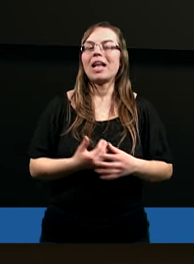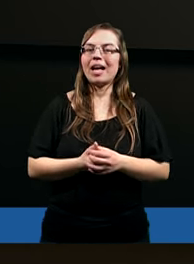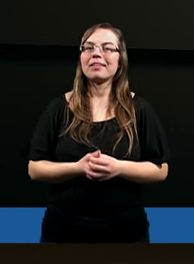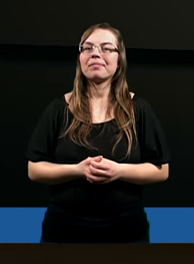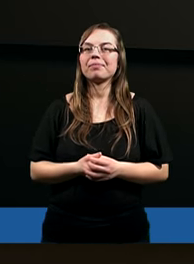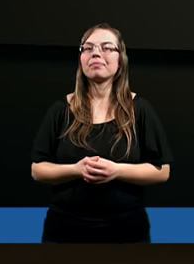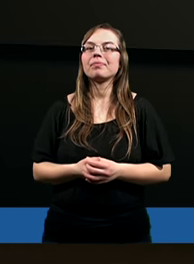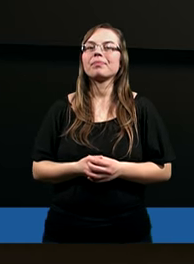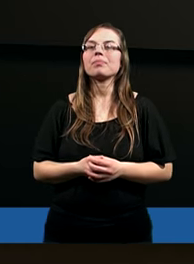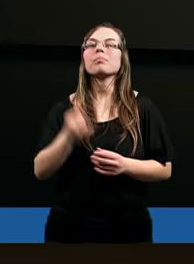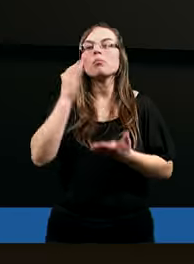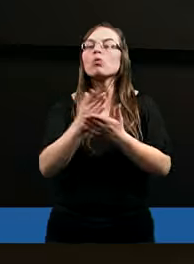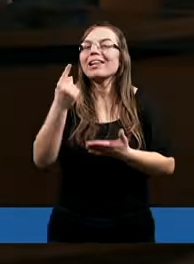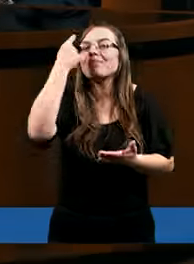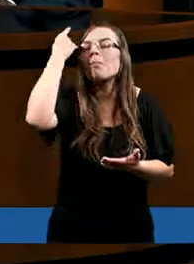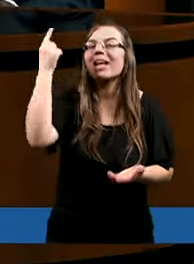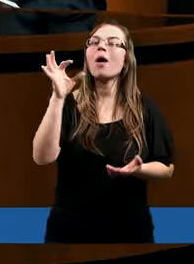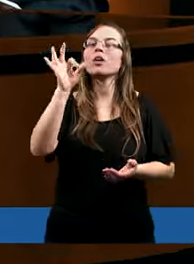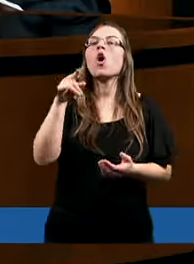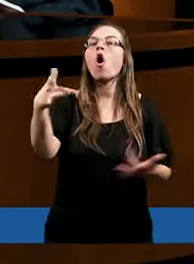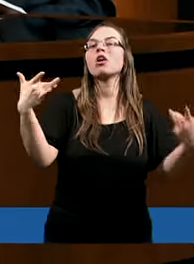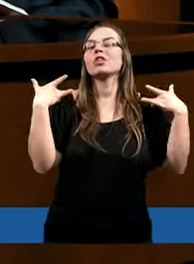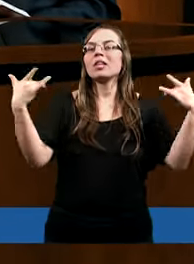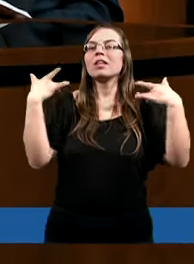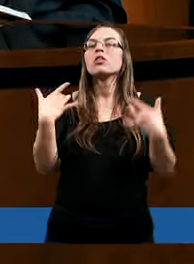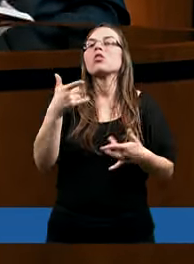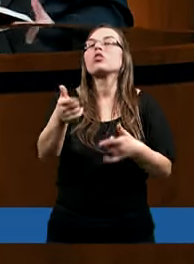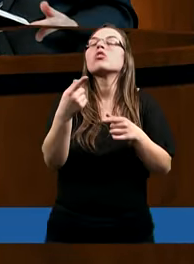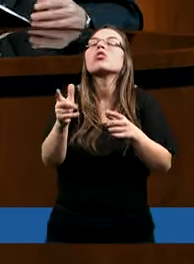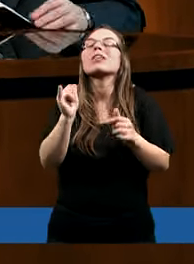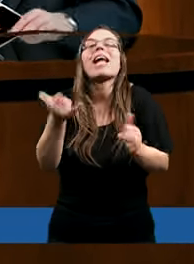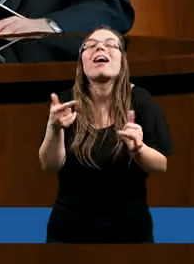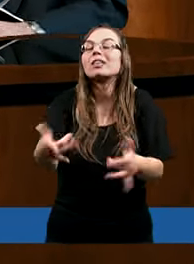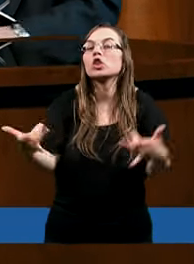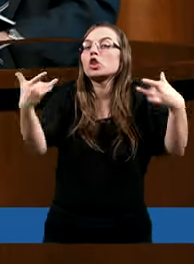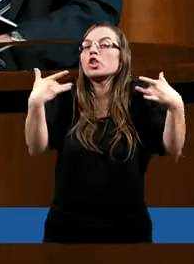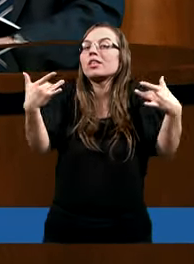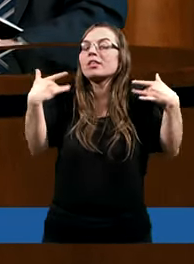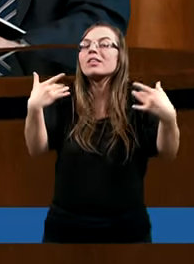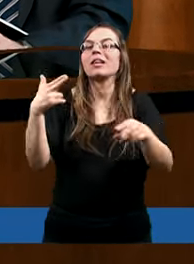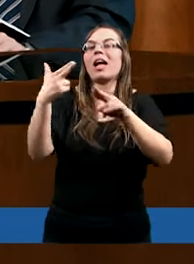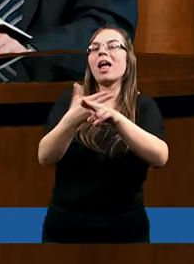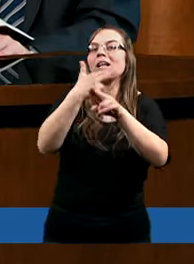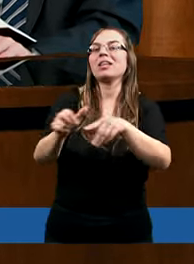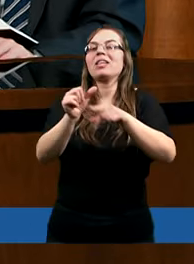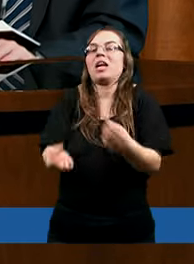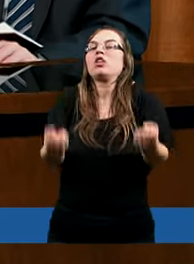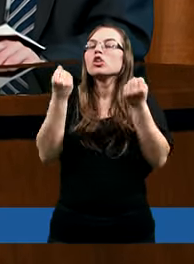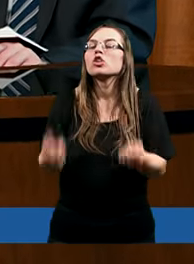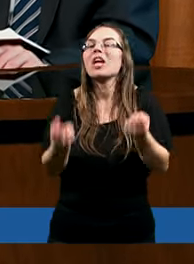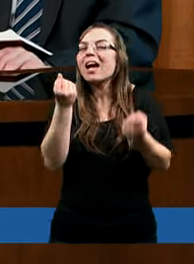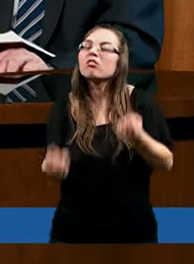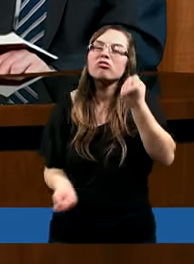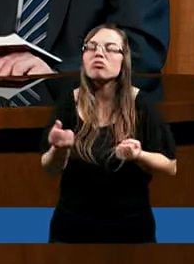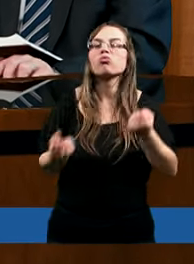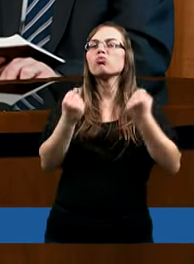No, ale już wspomniałeś o życiu. No to jak tu żyć, kiedy jest ciężko i